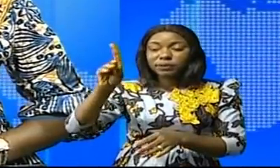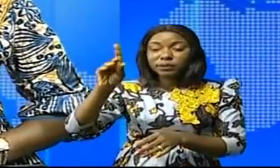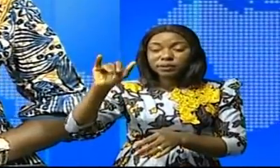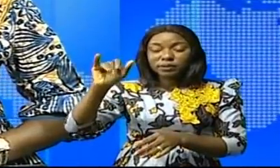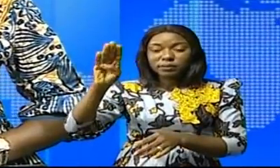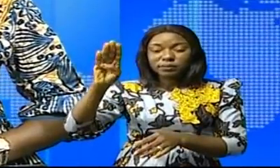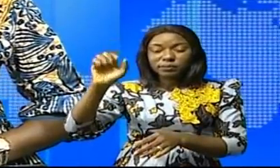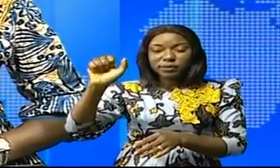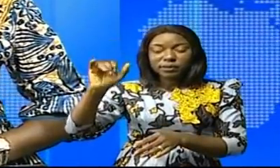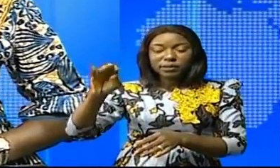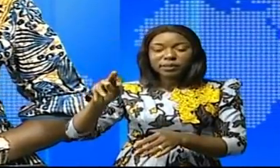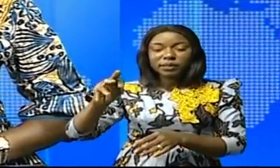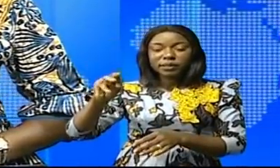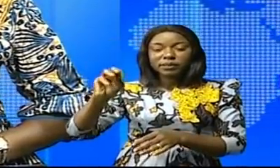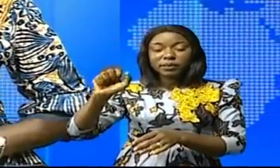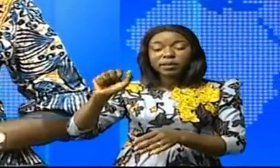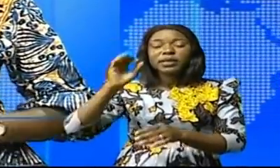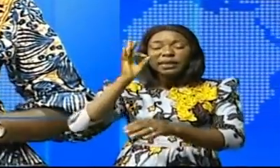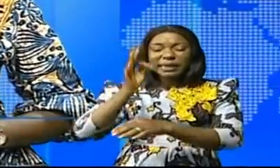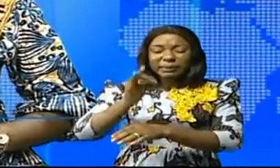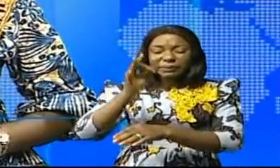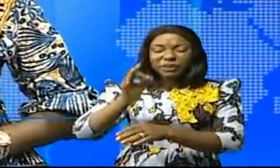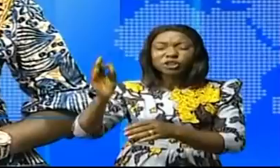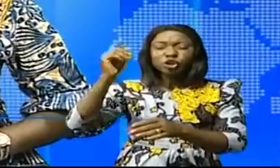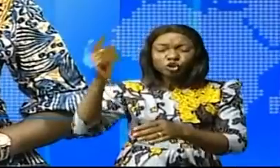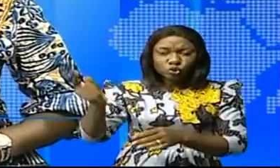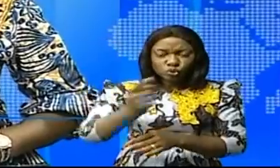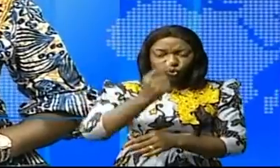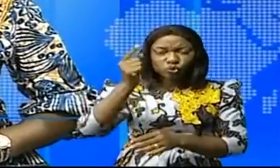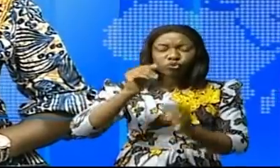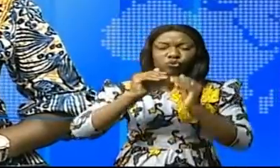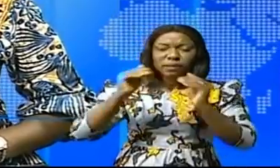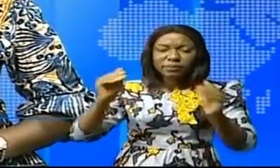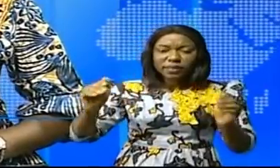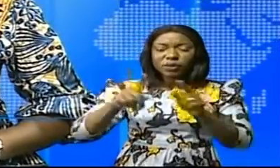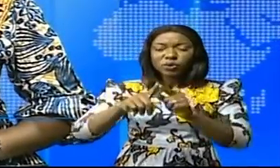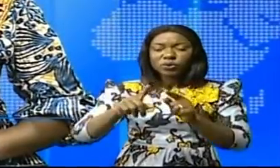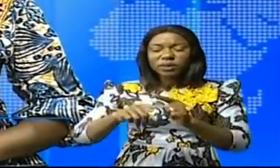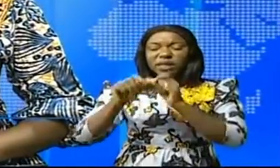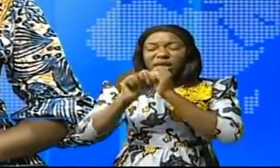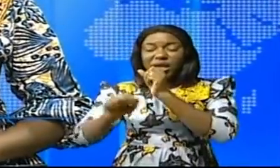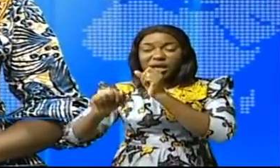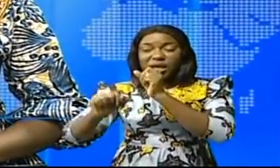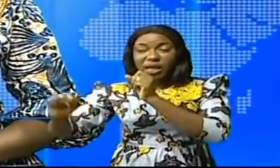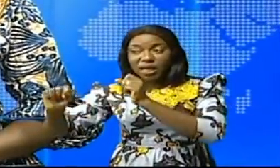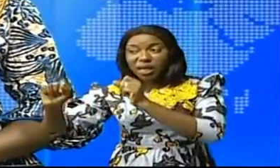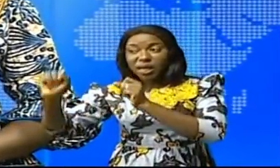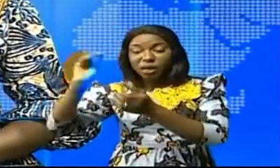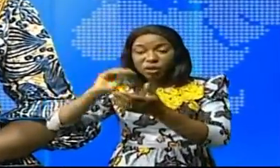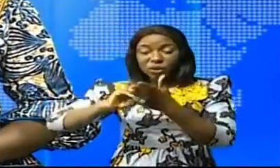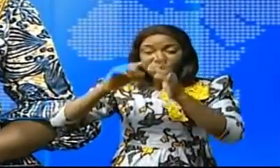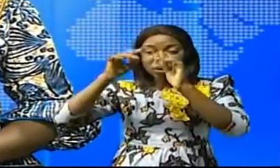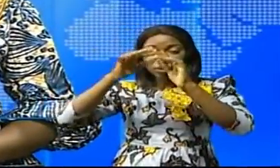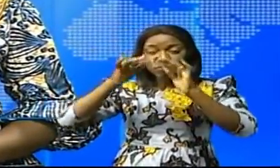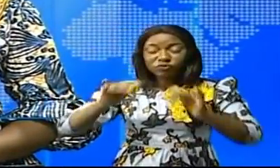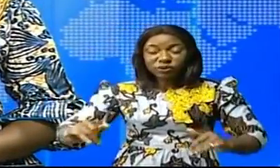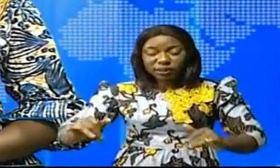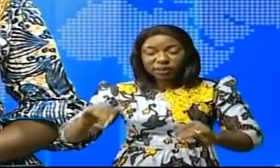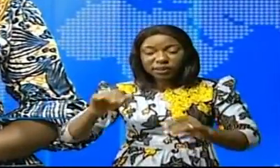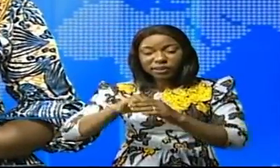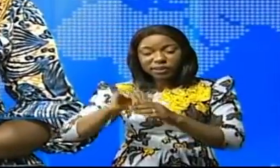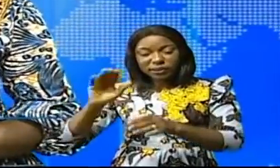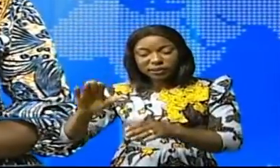Ipamou où il a prêché la paix et a lancé la campagne de distribution de moustiquaires imprégnés d